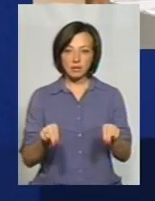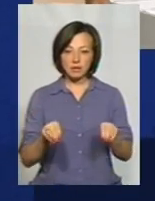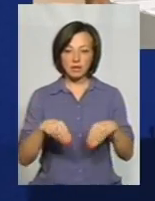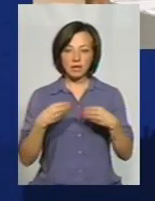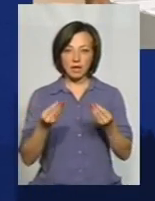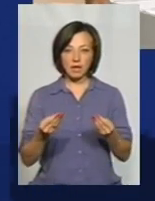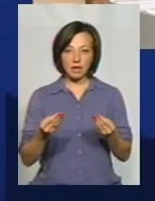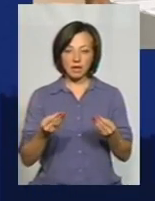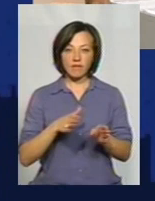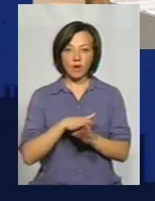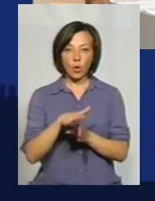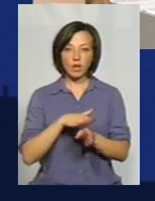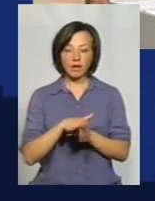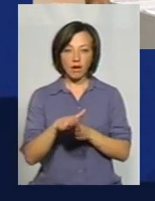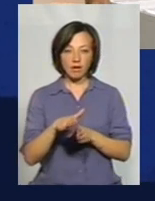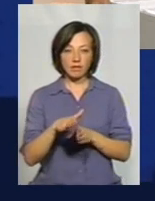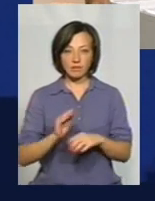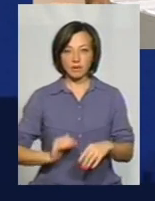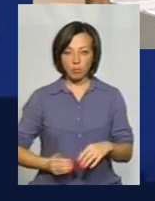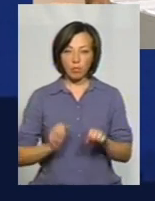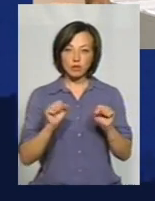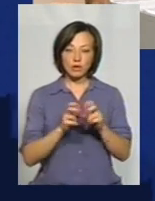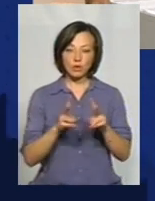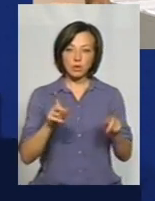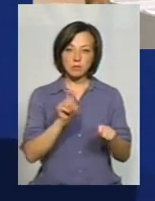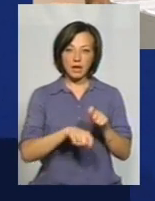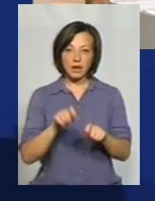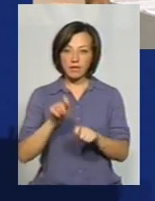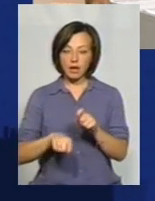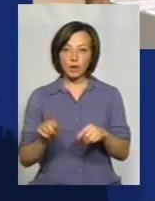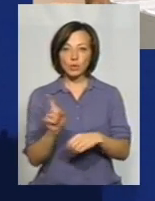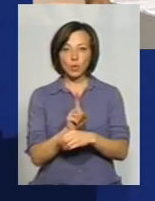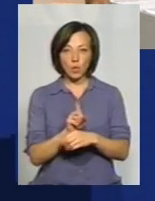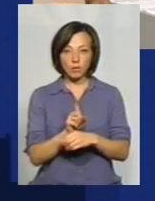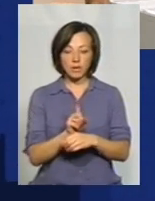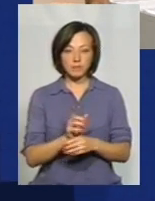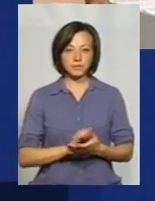надає виконавець, так? Чи, можливо, хтось перевіряє якісь норми?